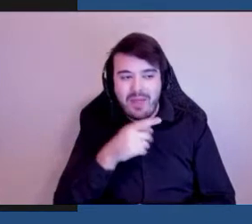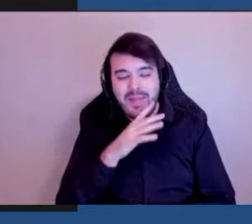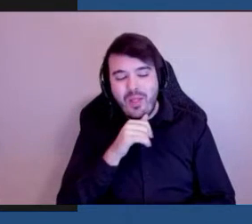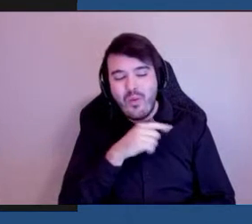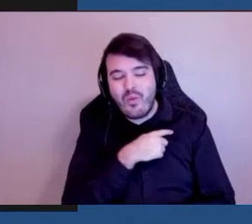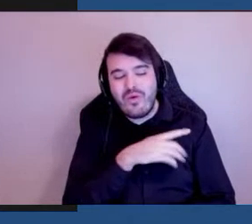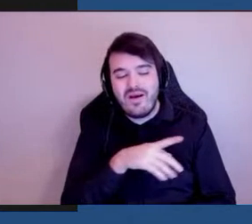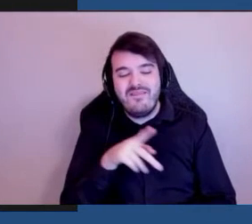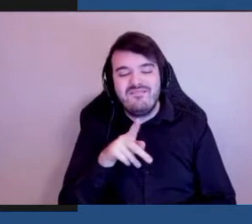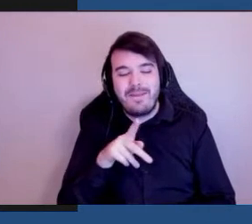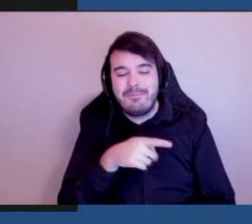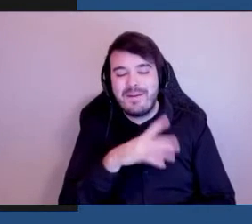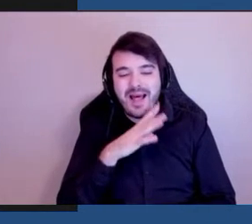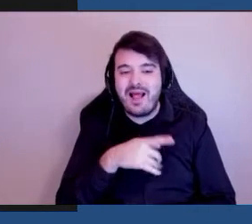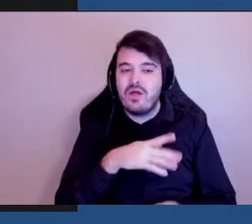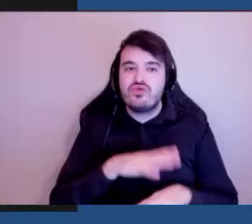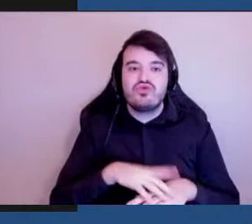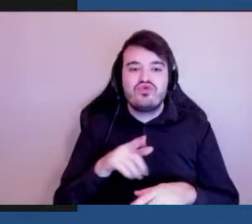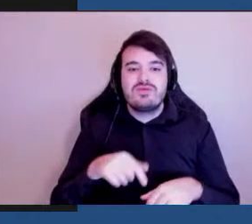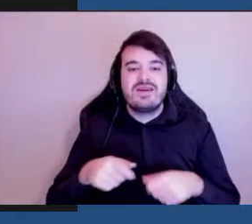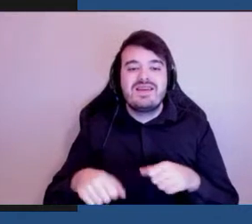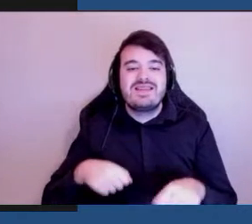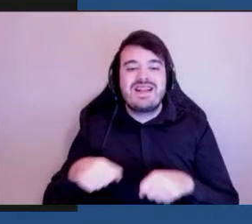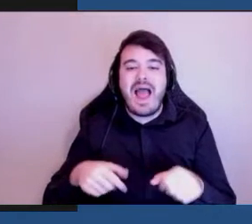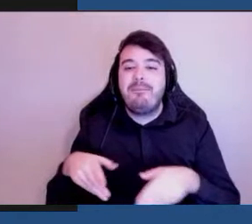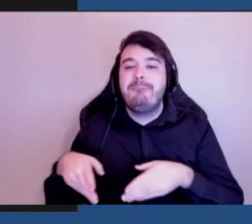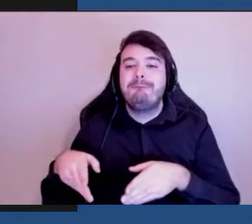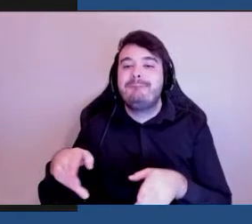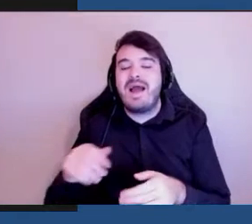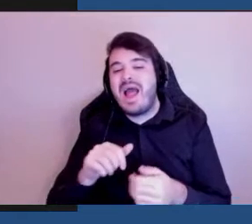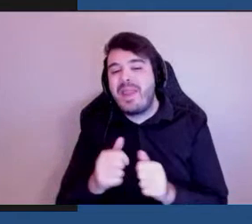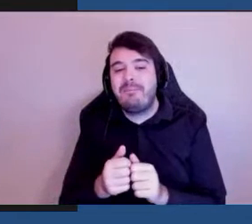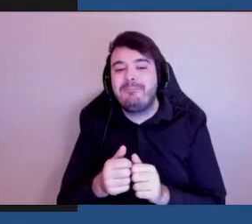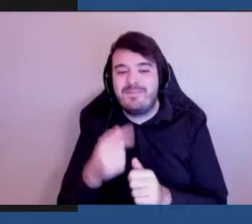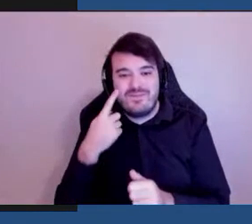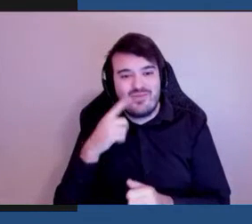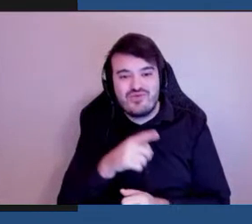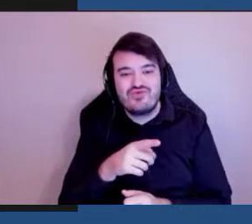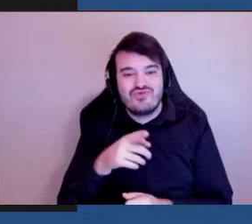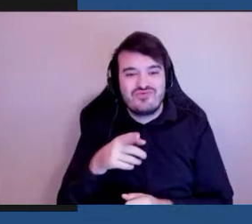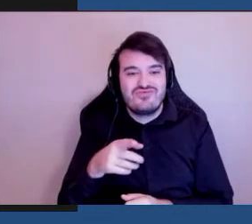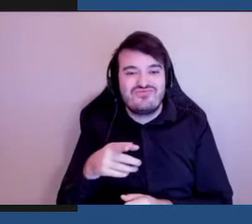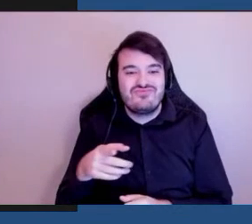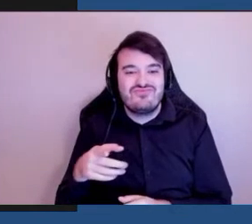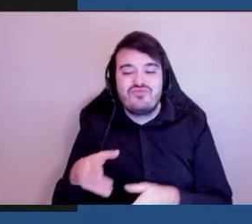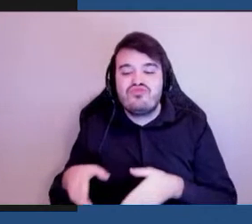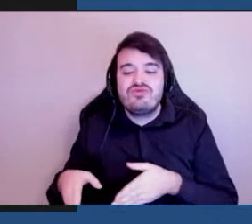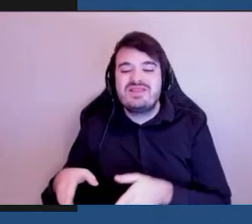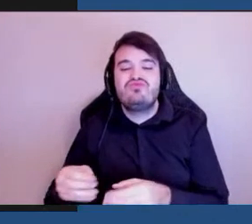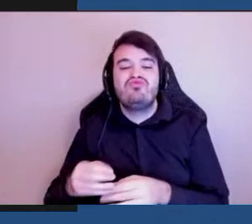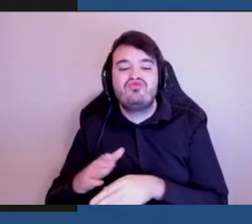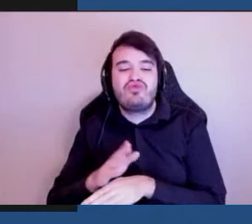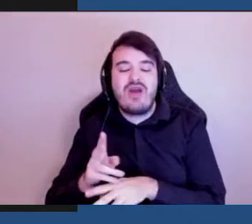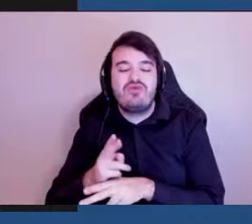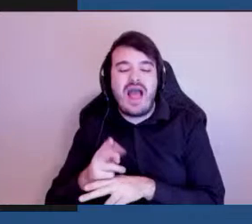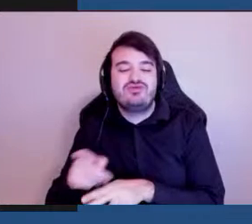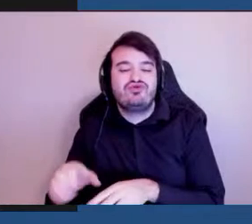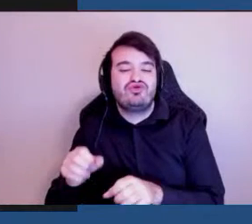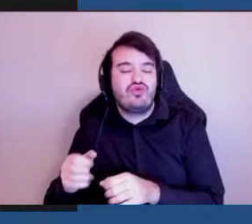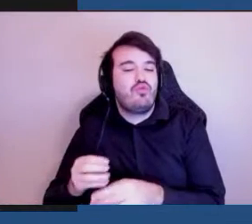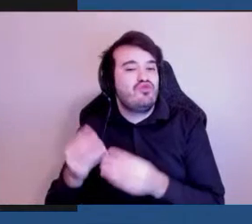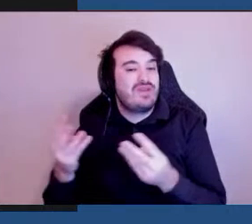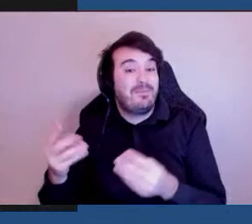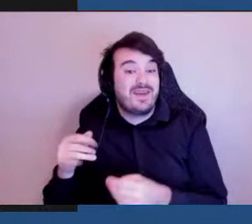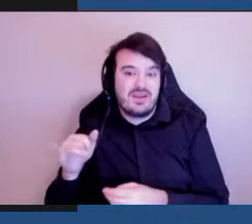installations cyclables et des pistes à usage multiple. C'est vraiment un